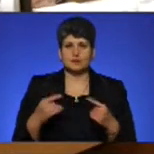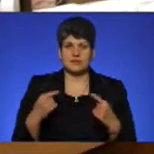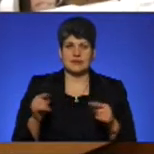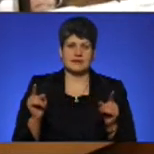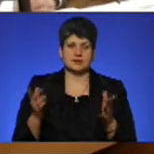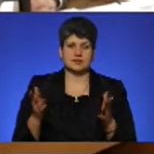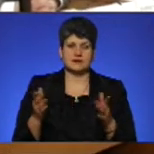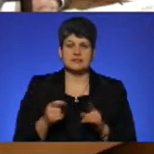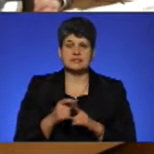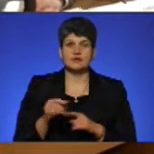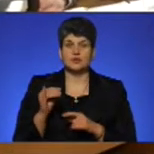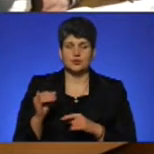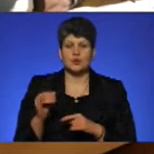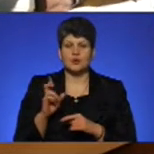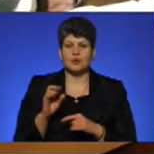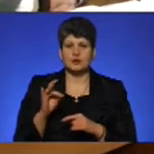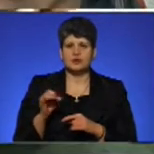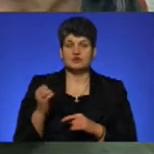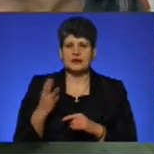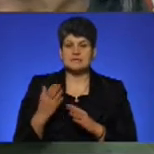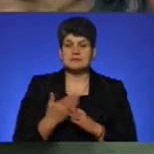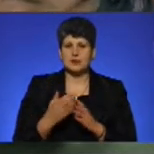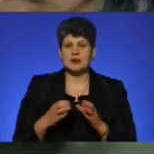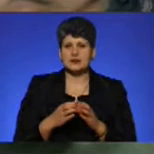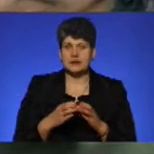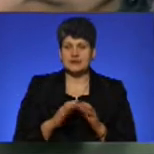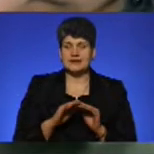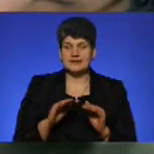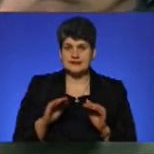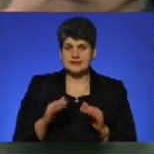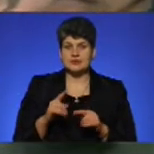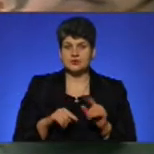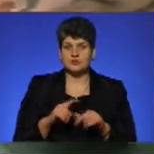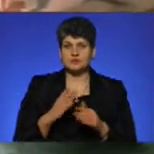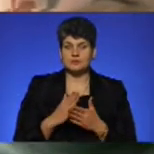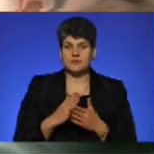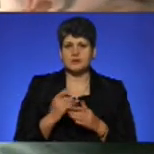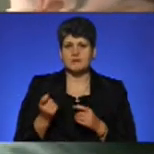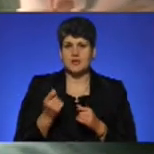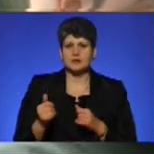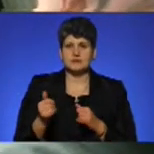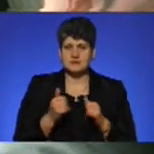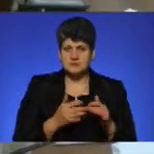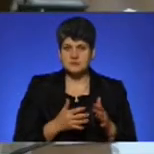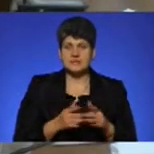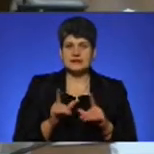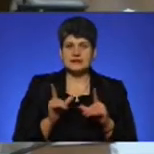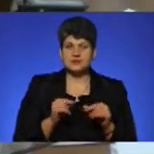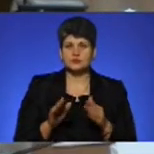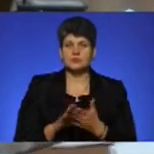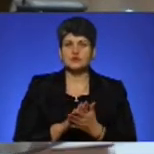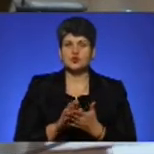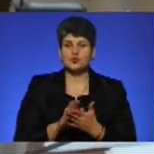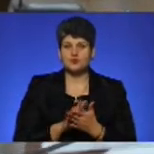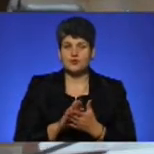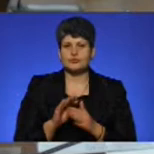Зі слів Юрія Ботнера, 14 пільгових категорій, зокрема й діти із родин, що мають статус малозабезпечених. Їздитимуть безкоштовно,